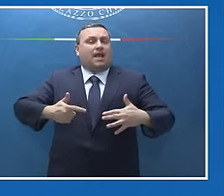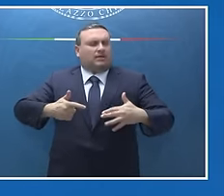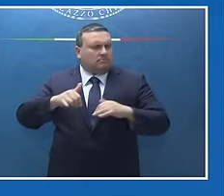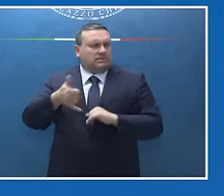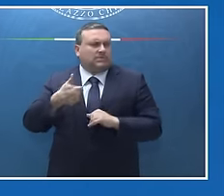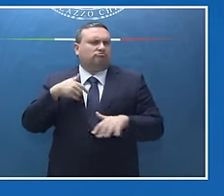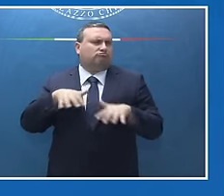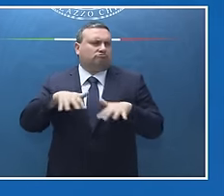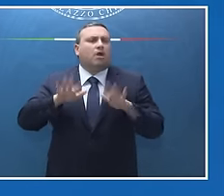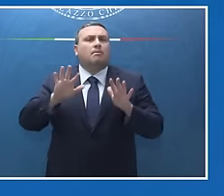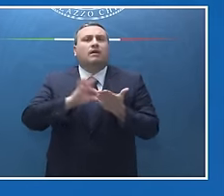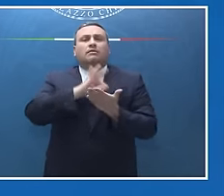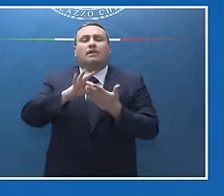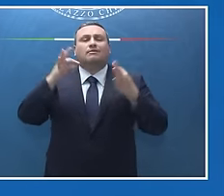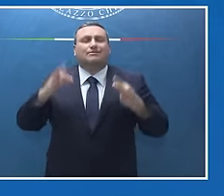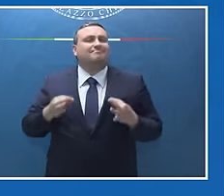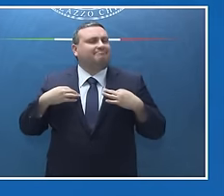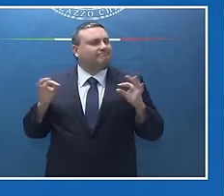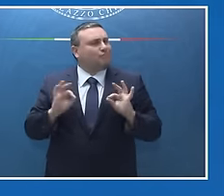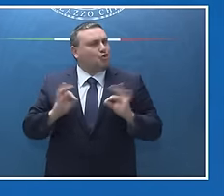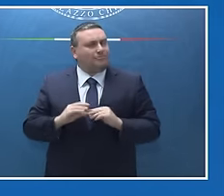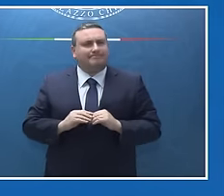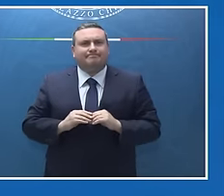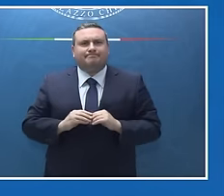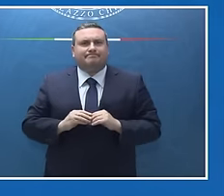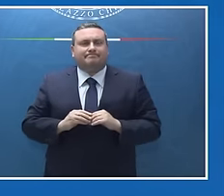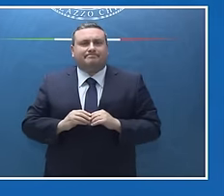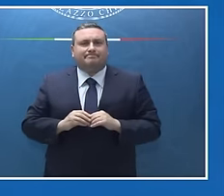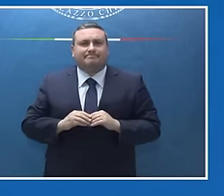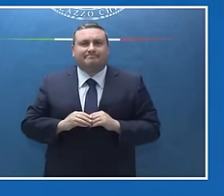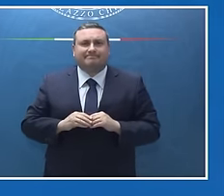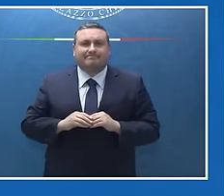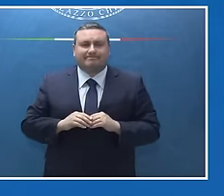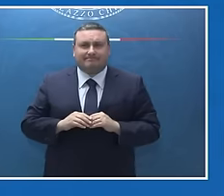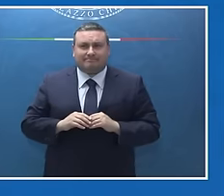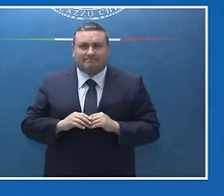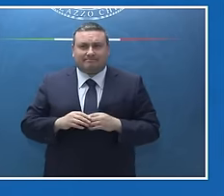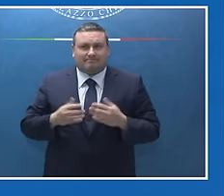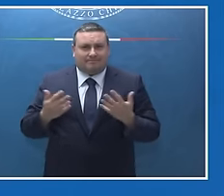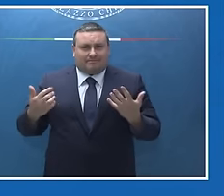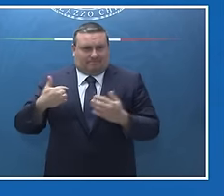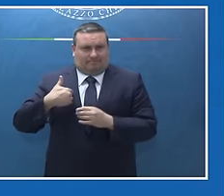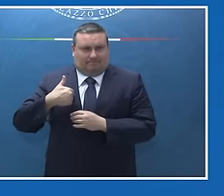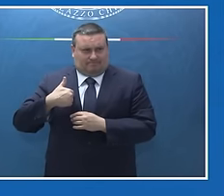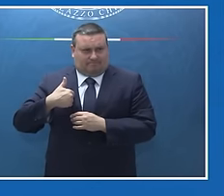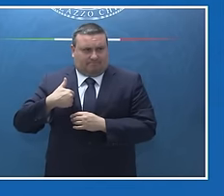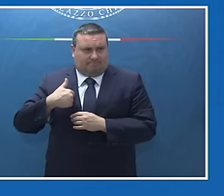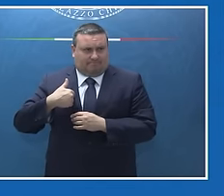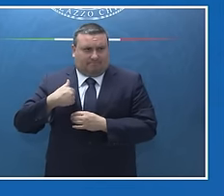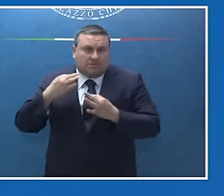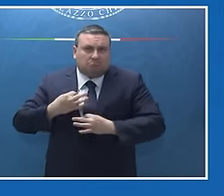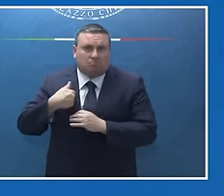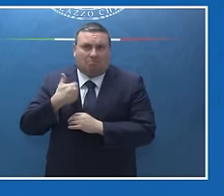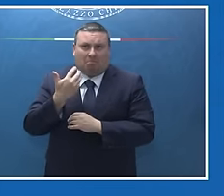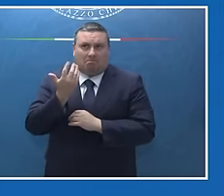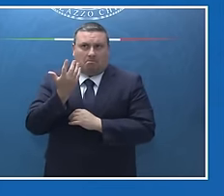precise, ma è sicuramente una delle cose che vorrei fare sia per